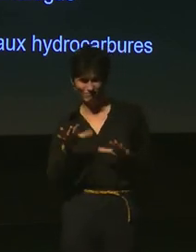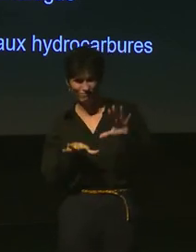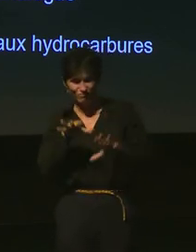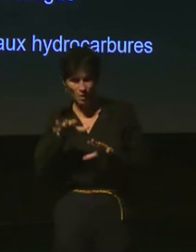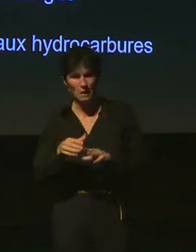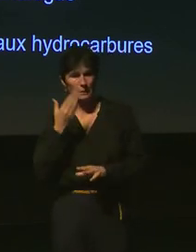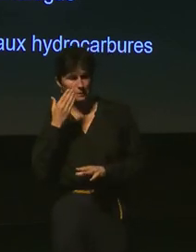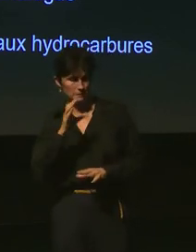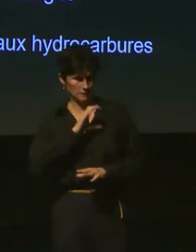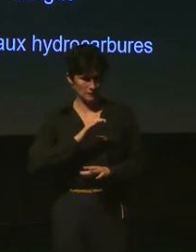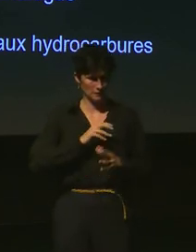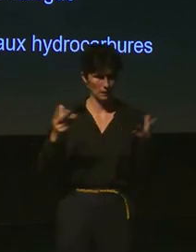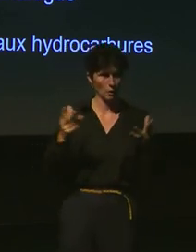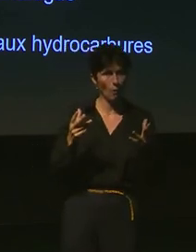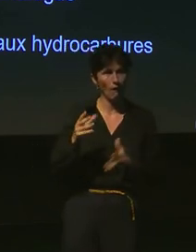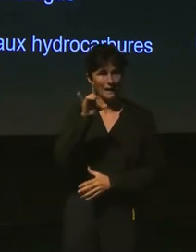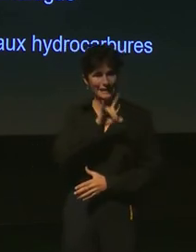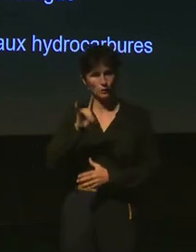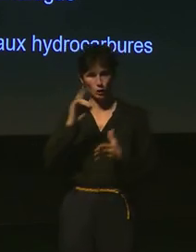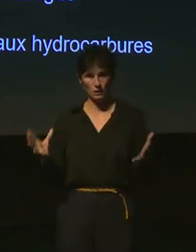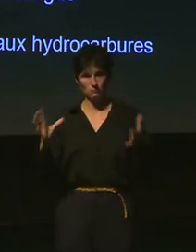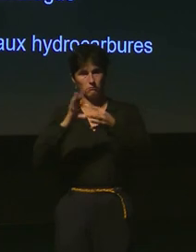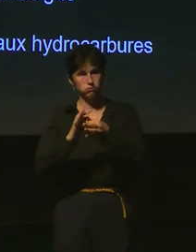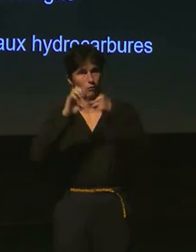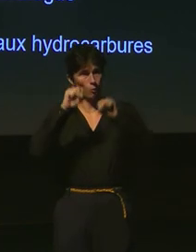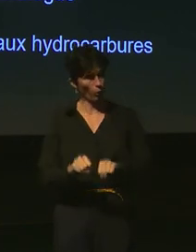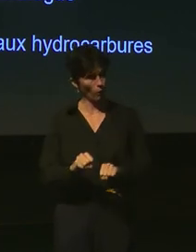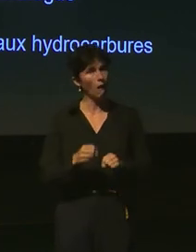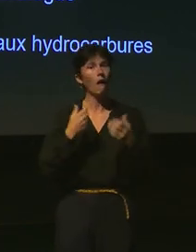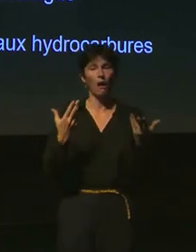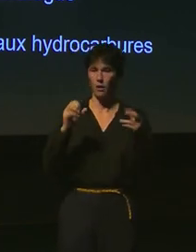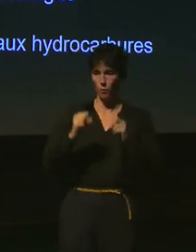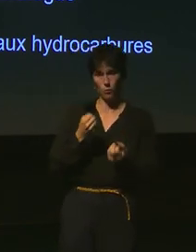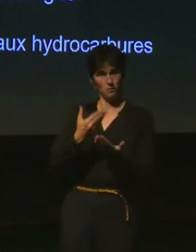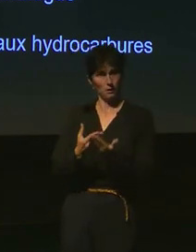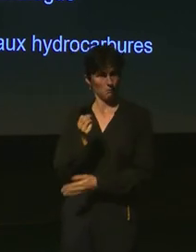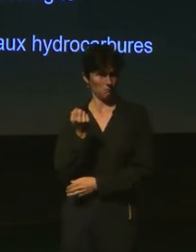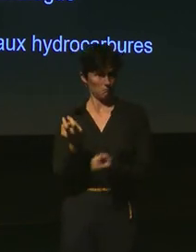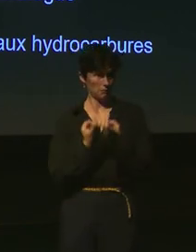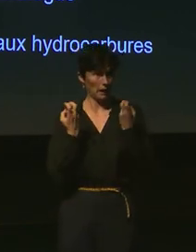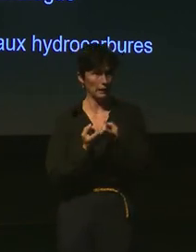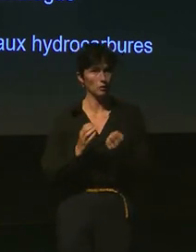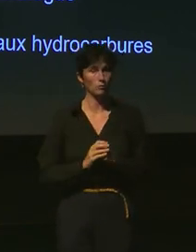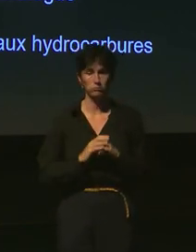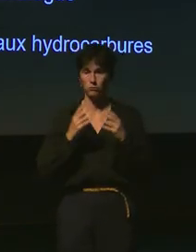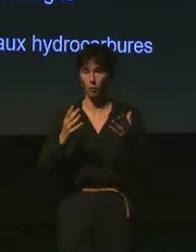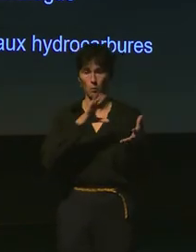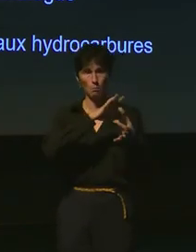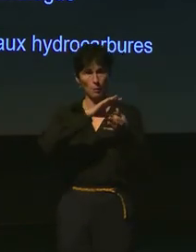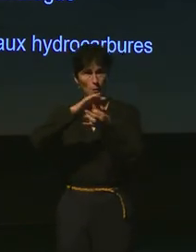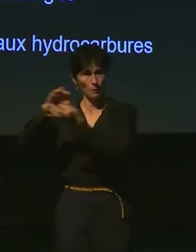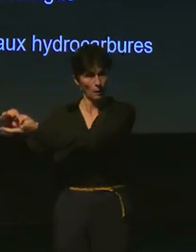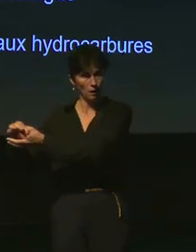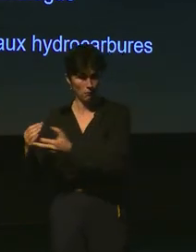prend on essaie de greffer des hydrogènes dessus on peut parfaitement faire des composés de ce genre qui sont des polycylanes qui sont tout à fait